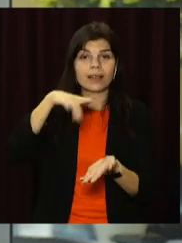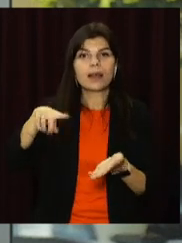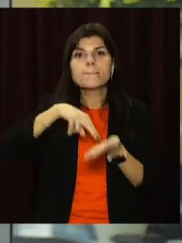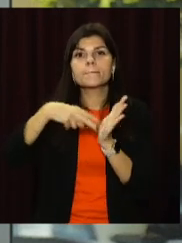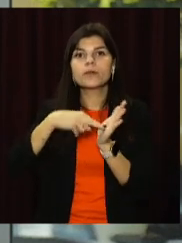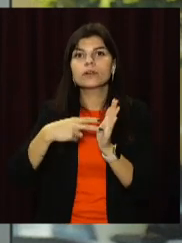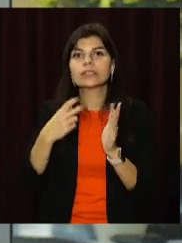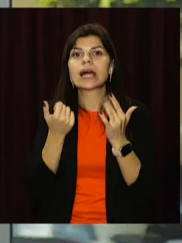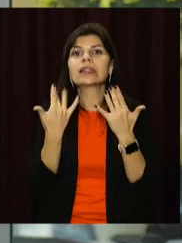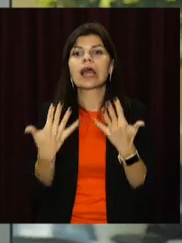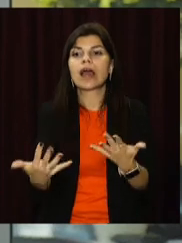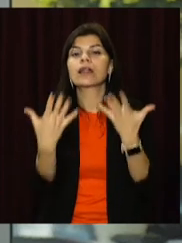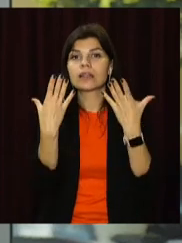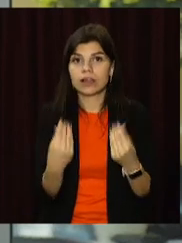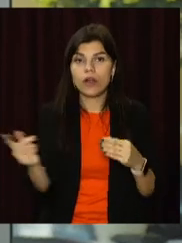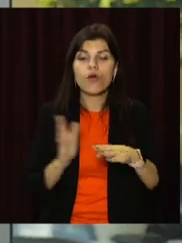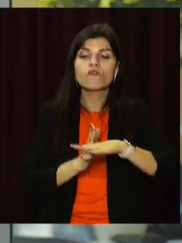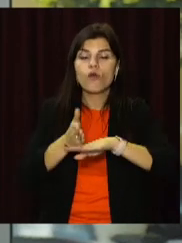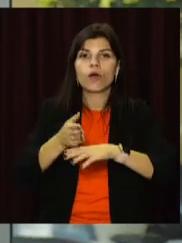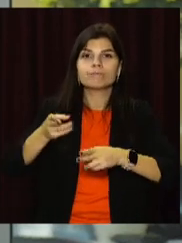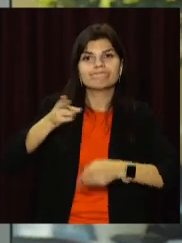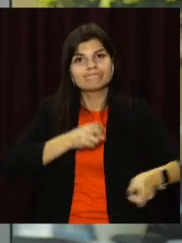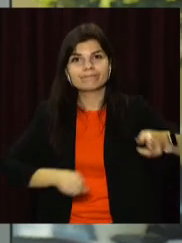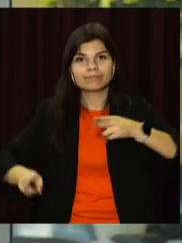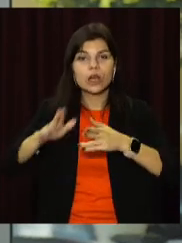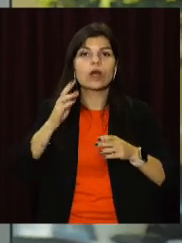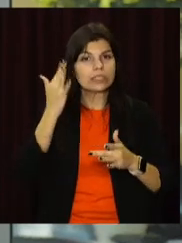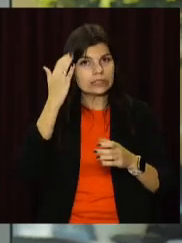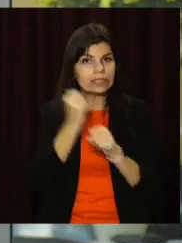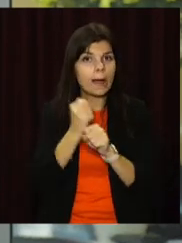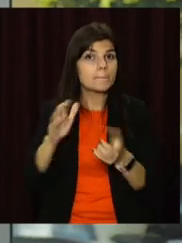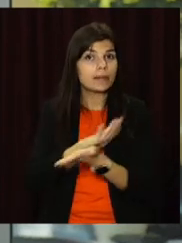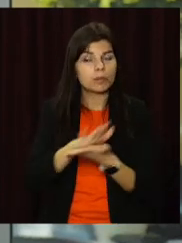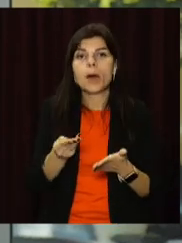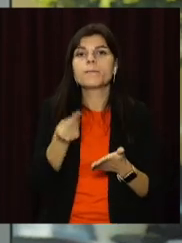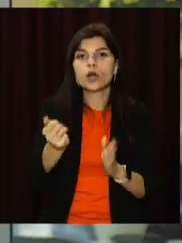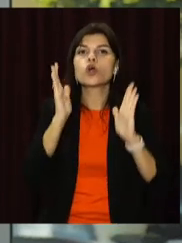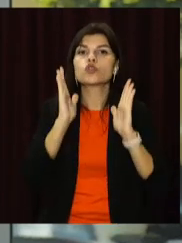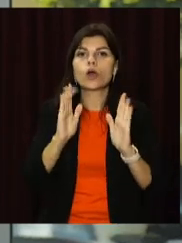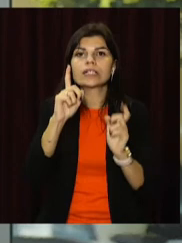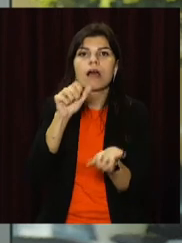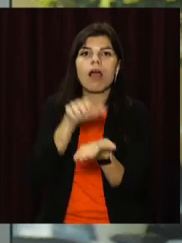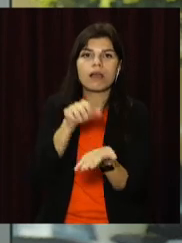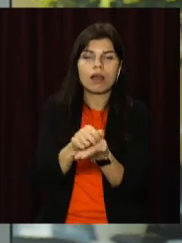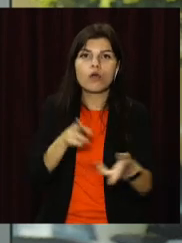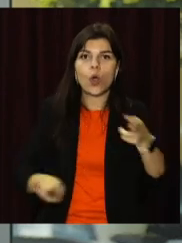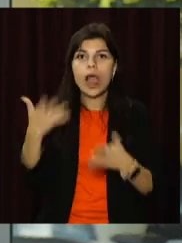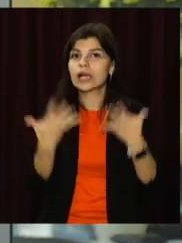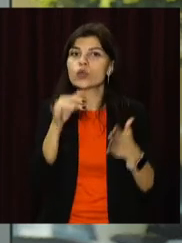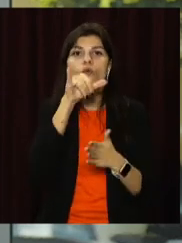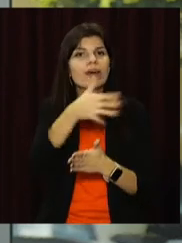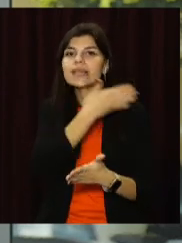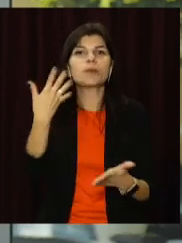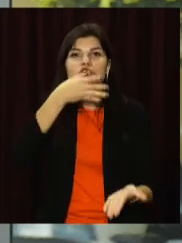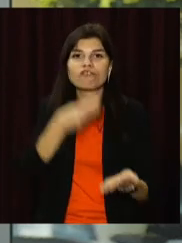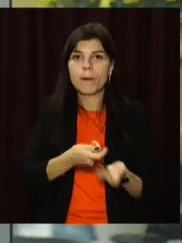завершити вже за декілька днів. Вхід на ковзанку обіцяють зробити безкоштовним. Платити треба буде лише за аренду ковзанів, якщо у вас